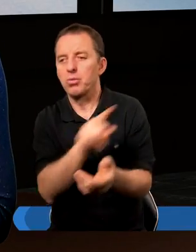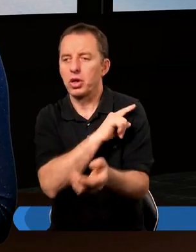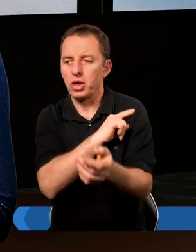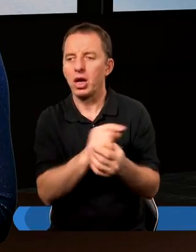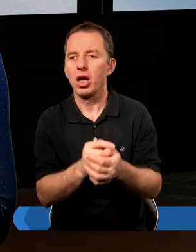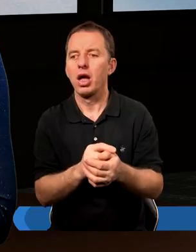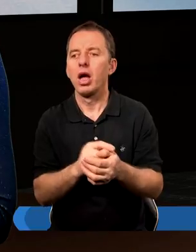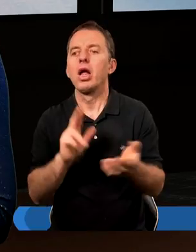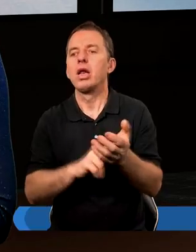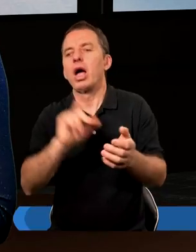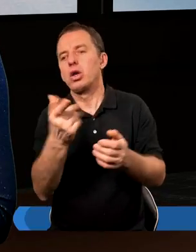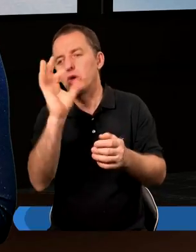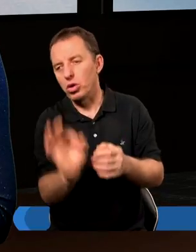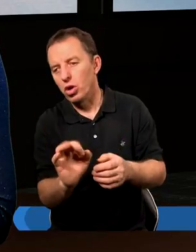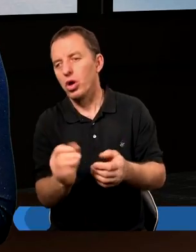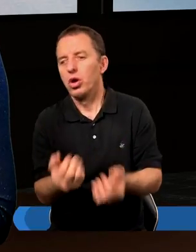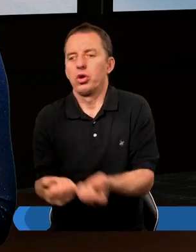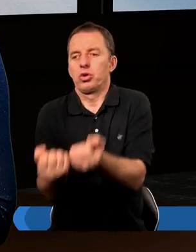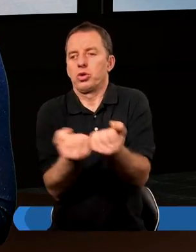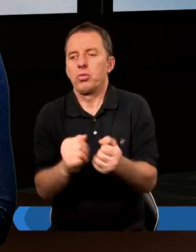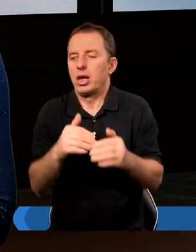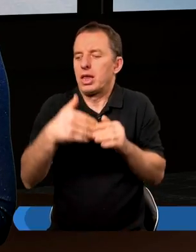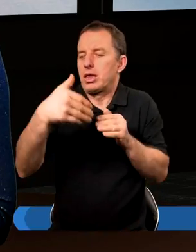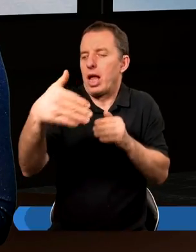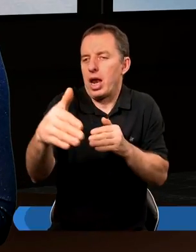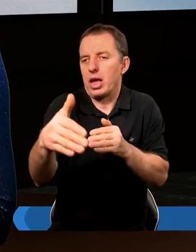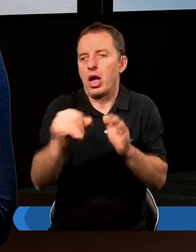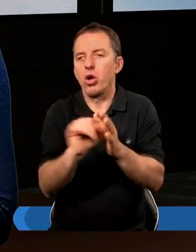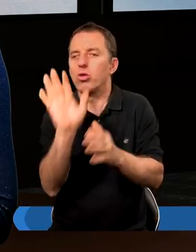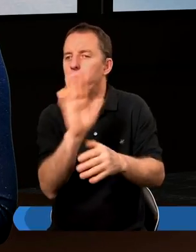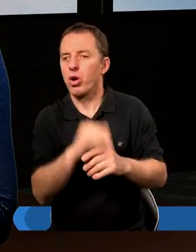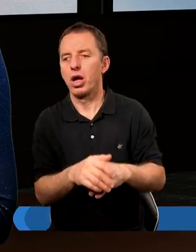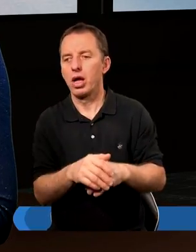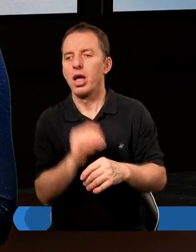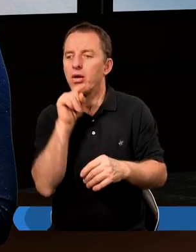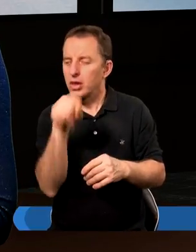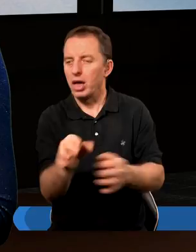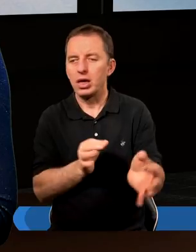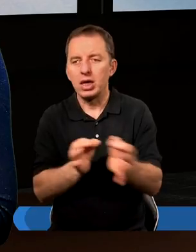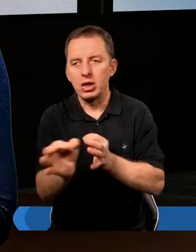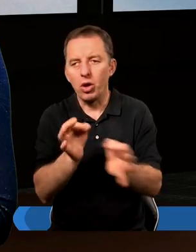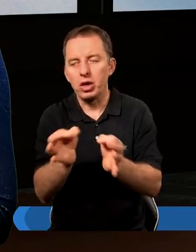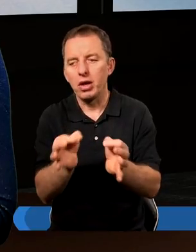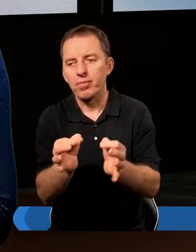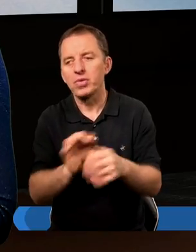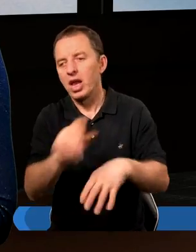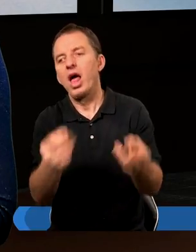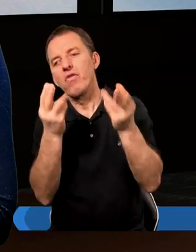przestrzega, ale ma coś, co go trzyma z daleka od Boga. Ale w tej historii